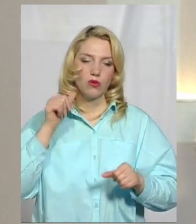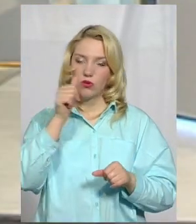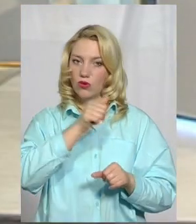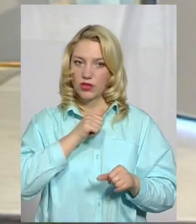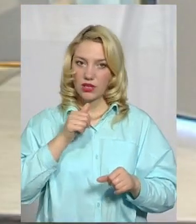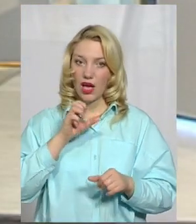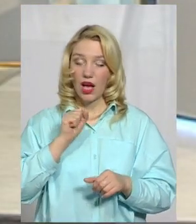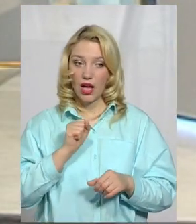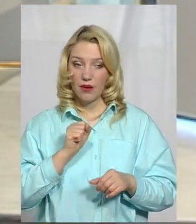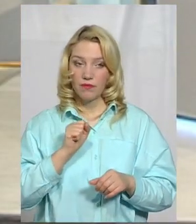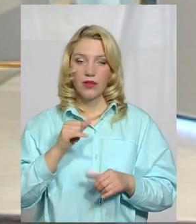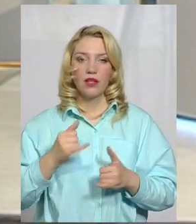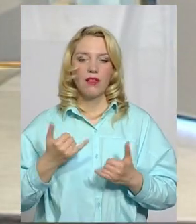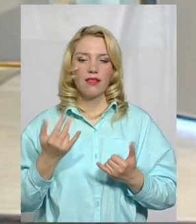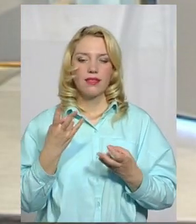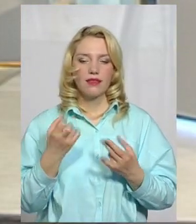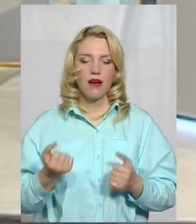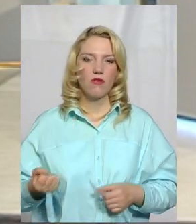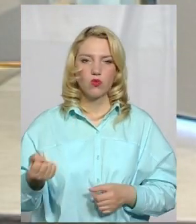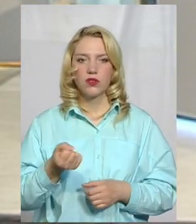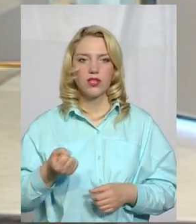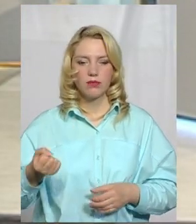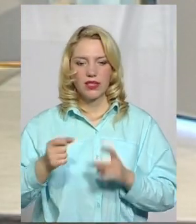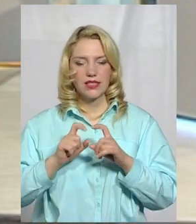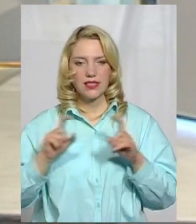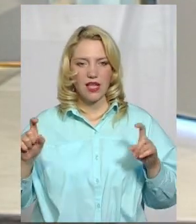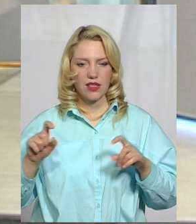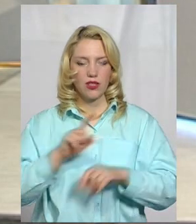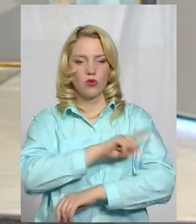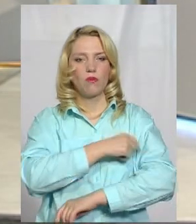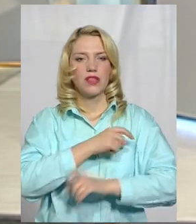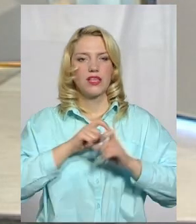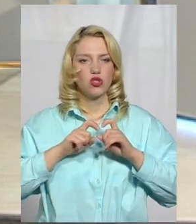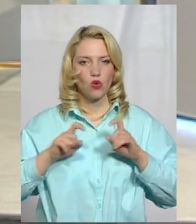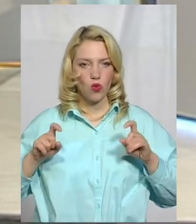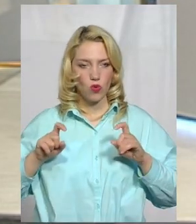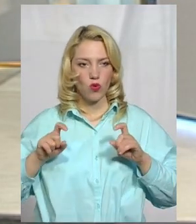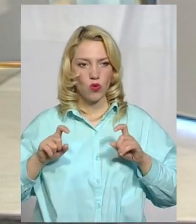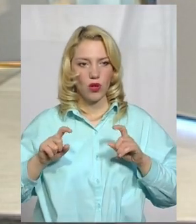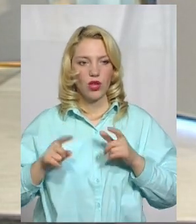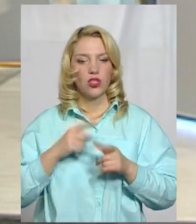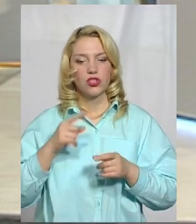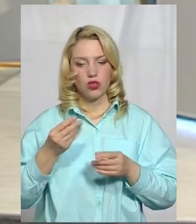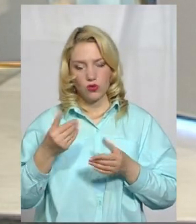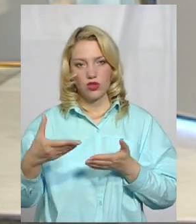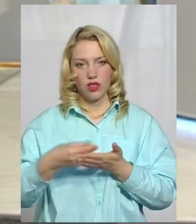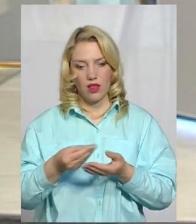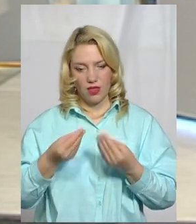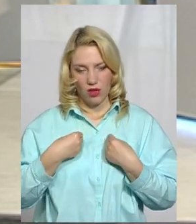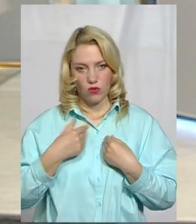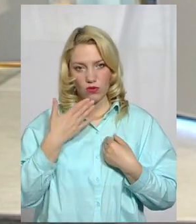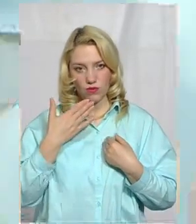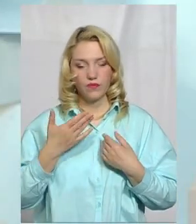року, а на утримання закладу медичного. Чи нам дають кошти до такого?